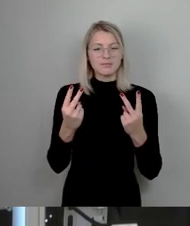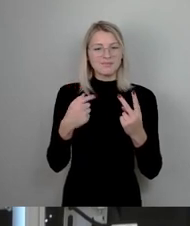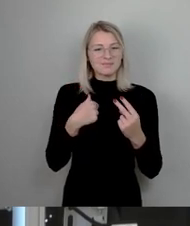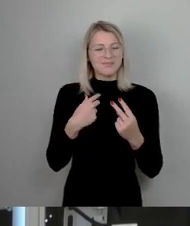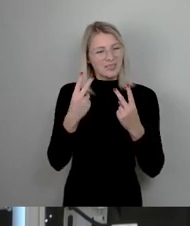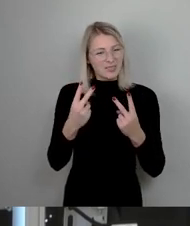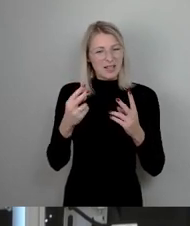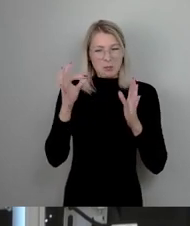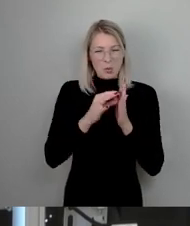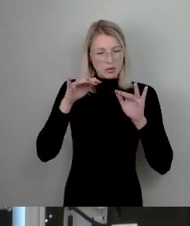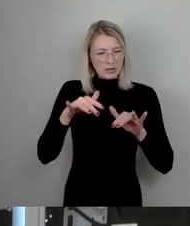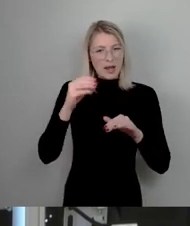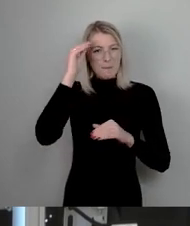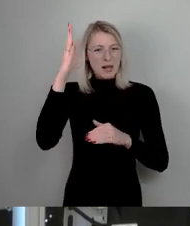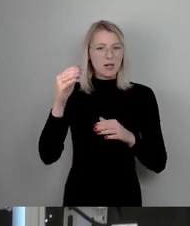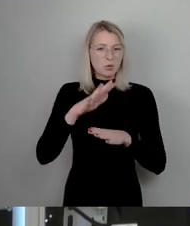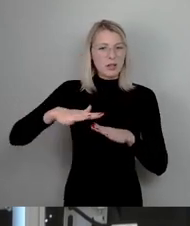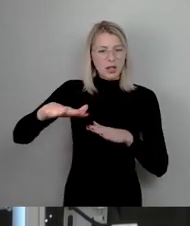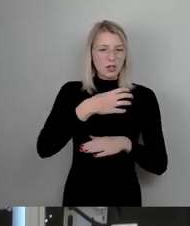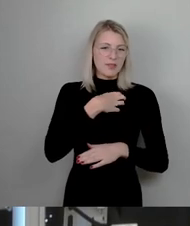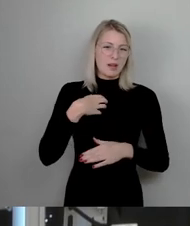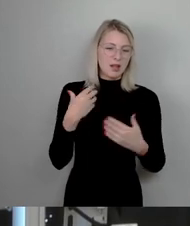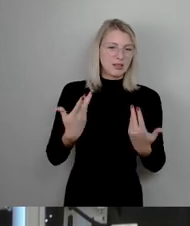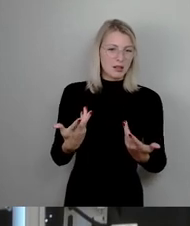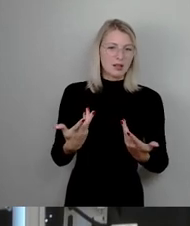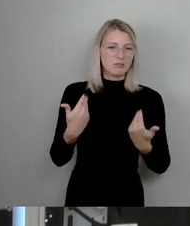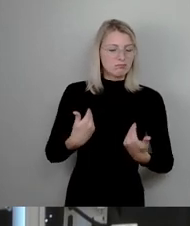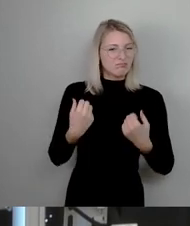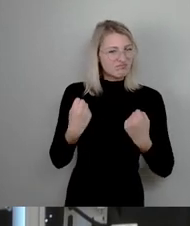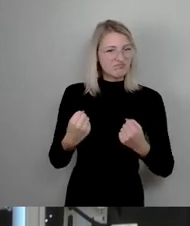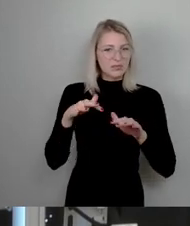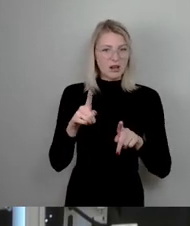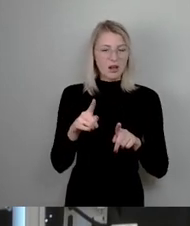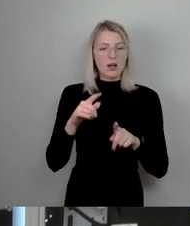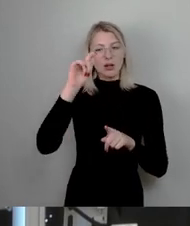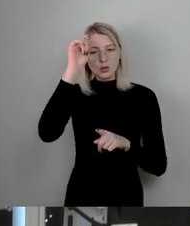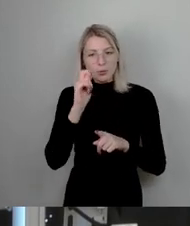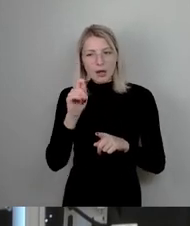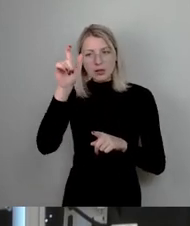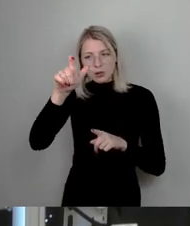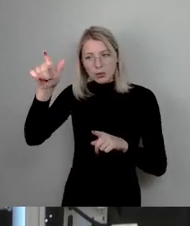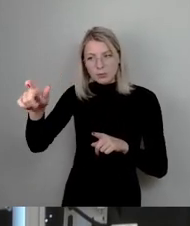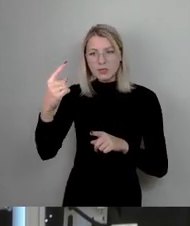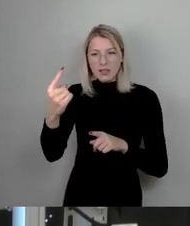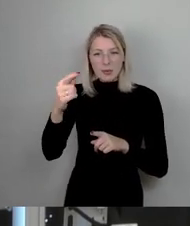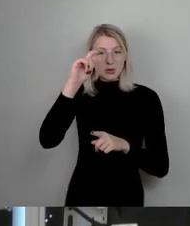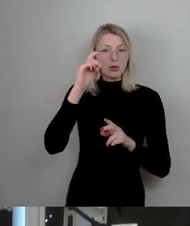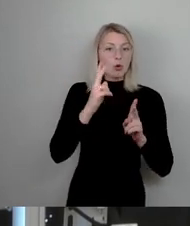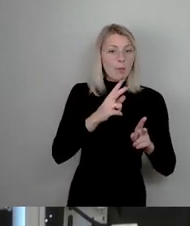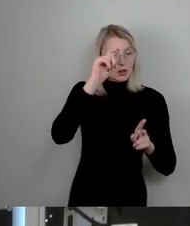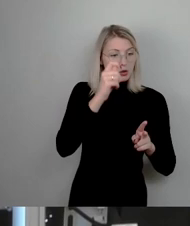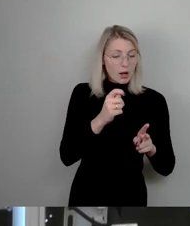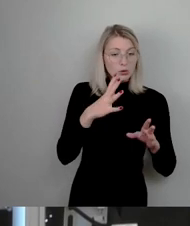Bildungslandschaft, um Gymnasiasten, die es nicht am Gymnasium schaffen, einen